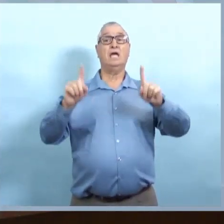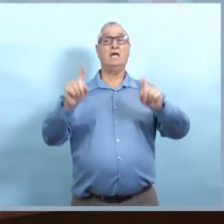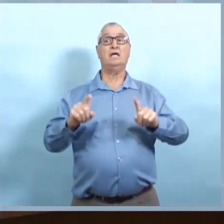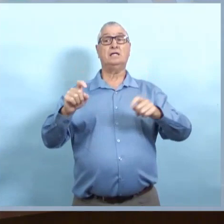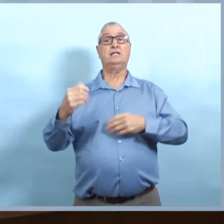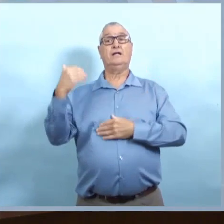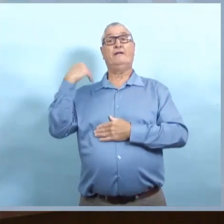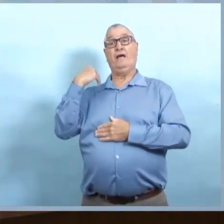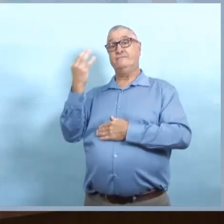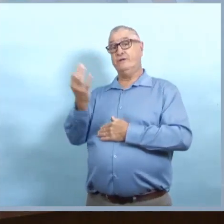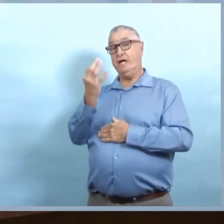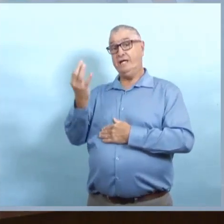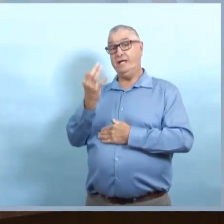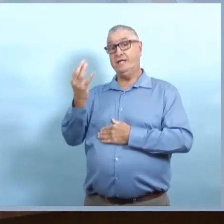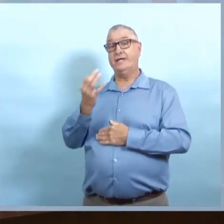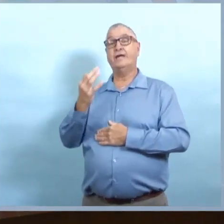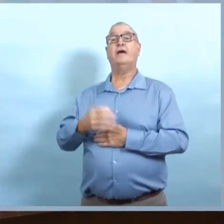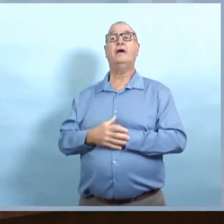la COVID est maintenant de 20.